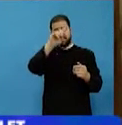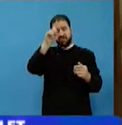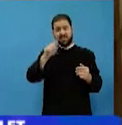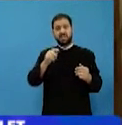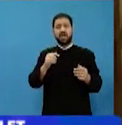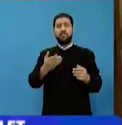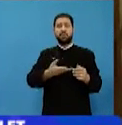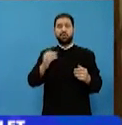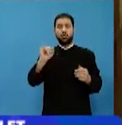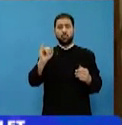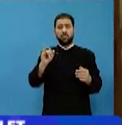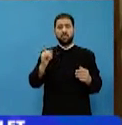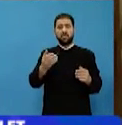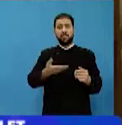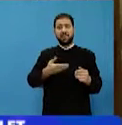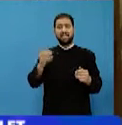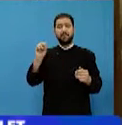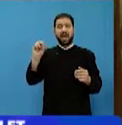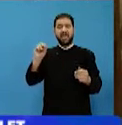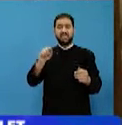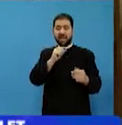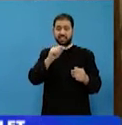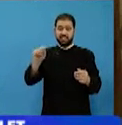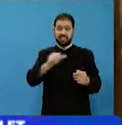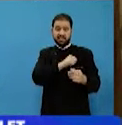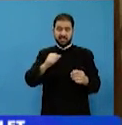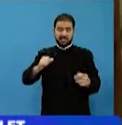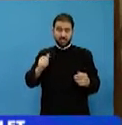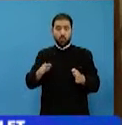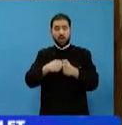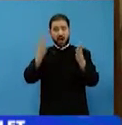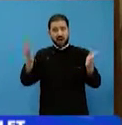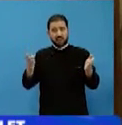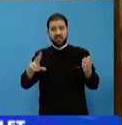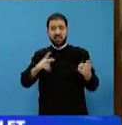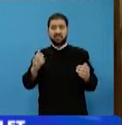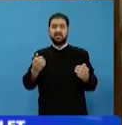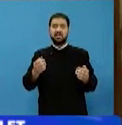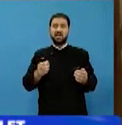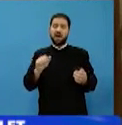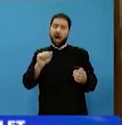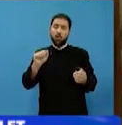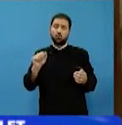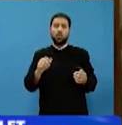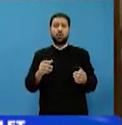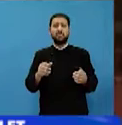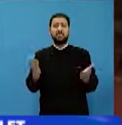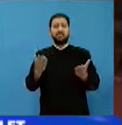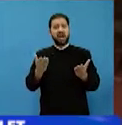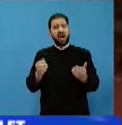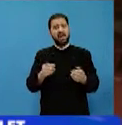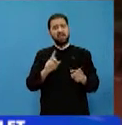Pais a Gheoritul singur cărțile? Este el autorul direct, să spunem așa, și al volumului pe care îl discutăm astăzi?